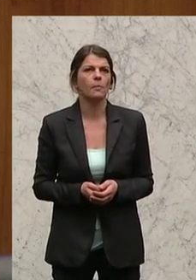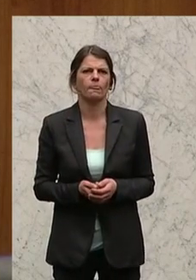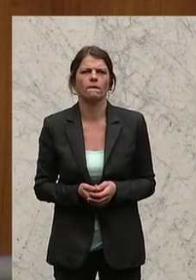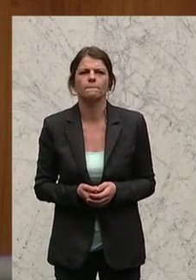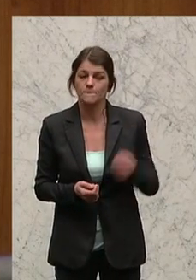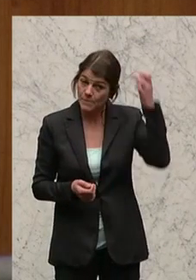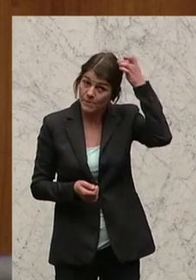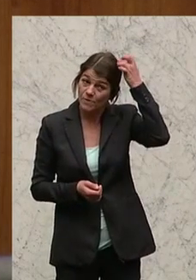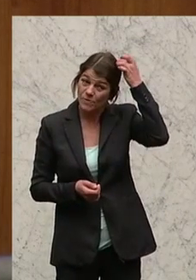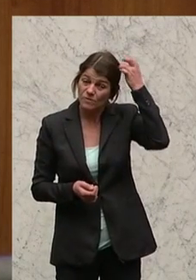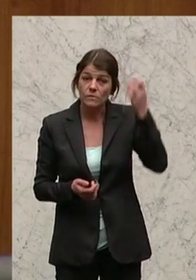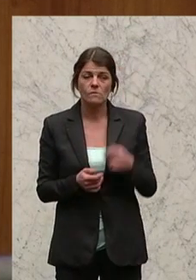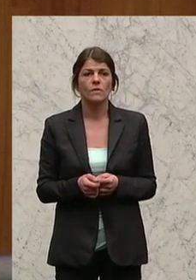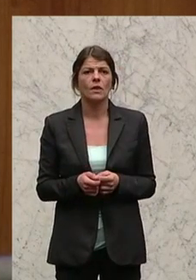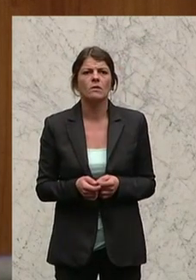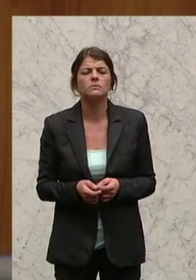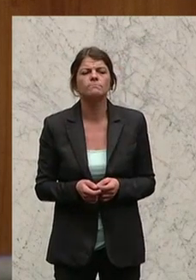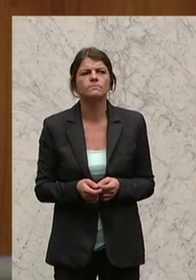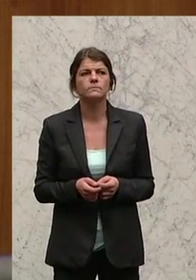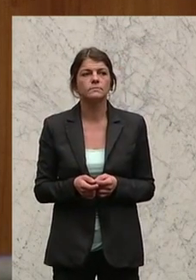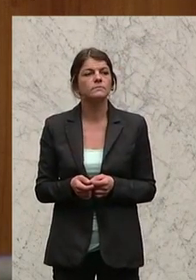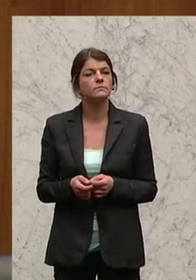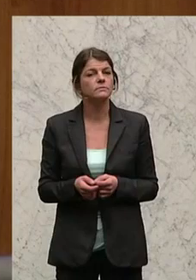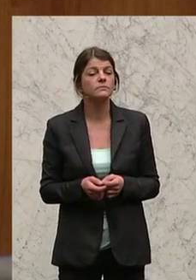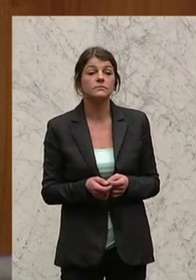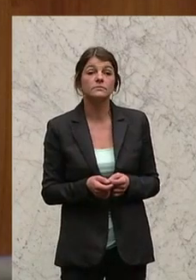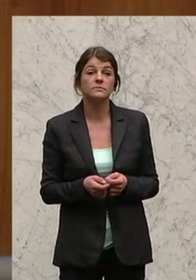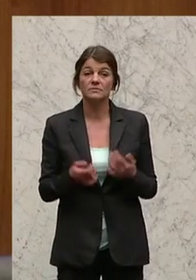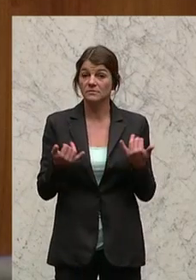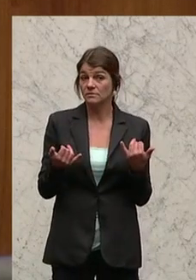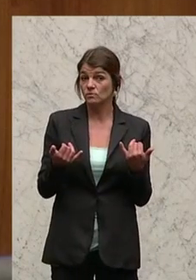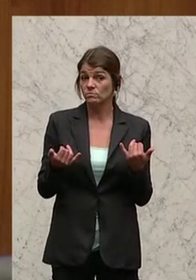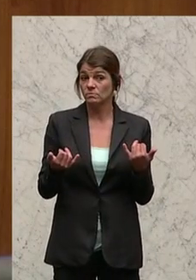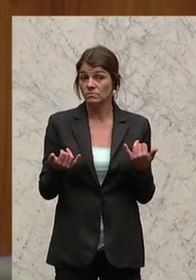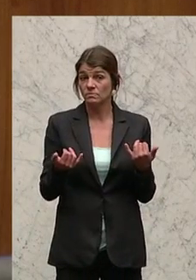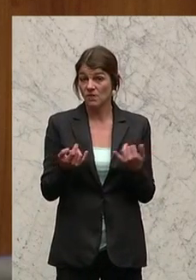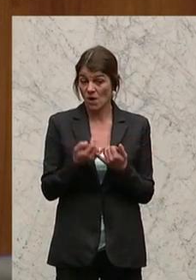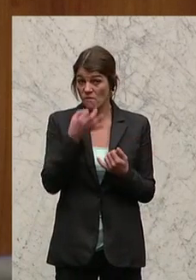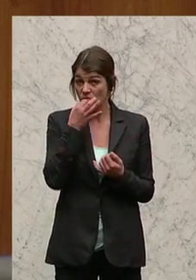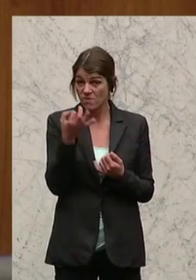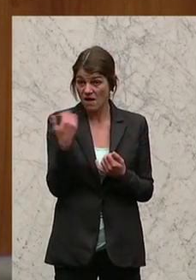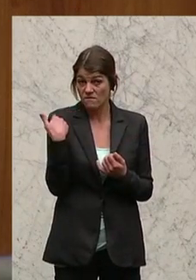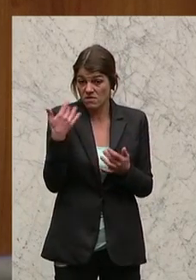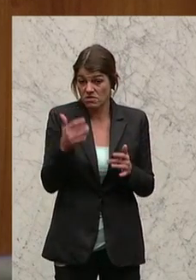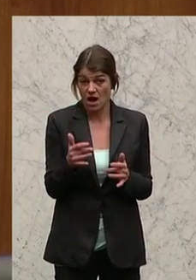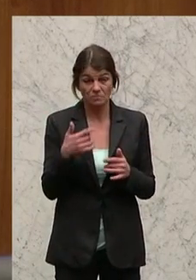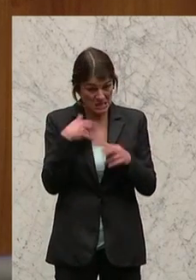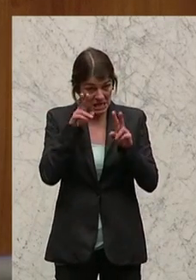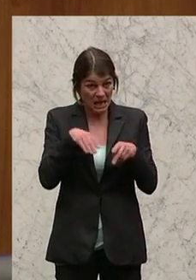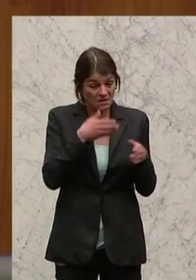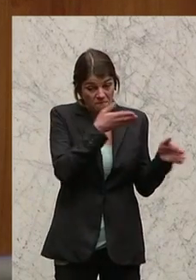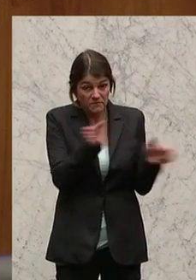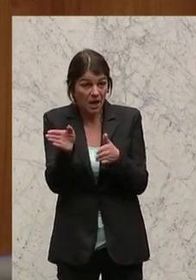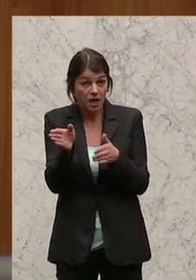die Fragestellungen mit der Frage, kommen wir herunter, kommen wir auf den richtigen Weg,